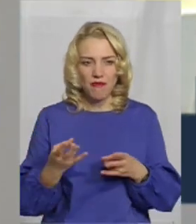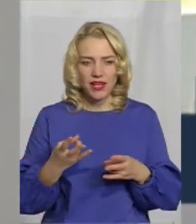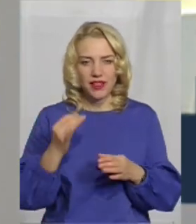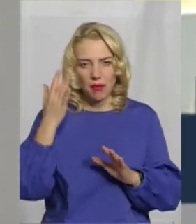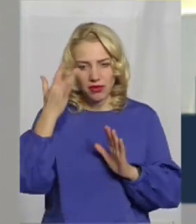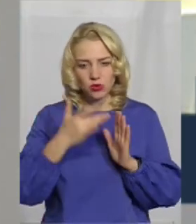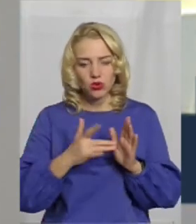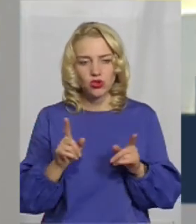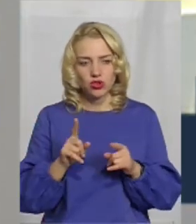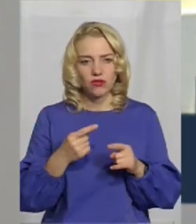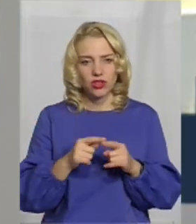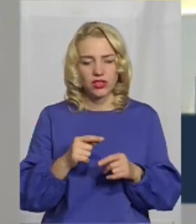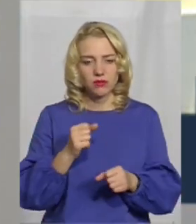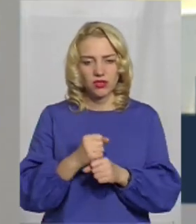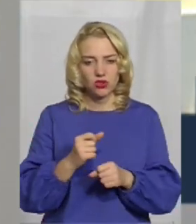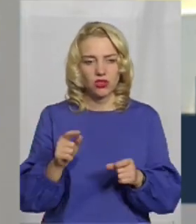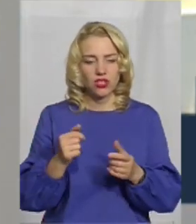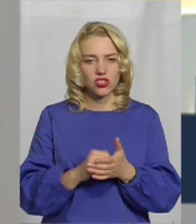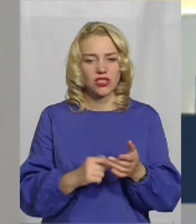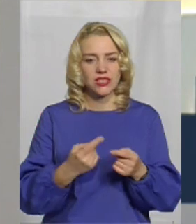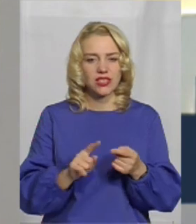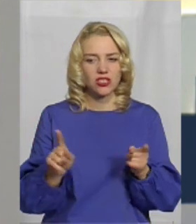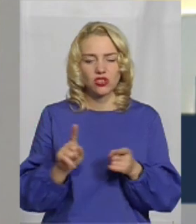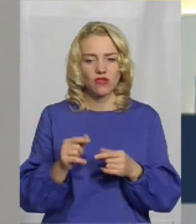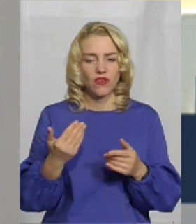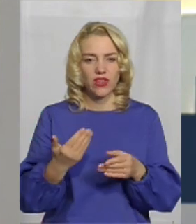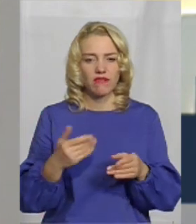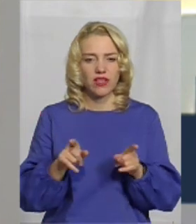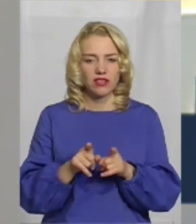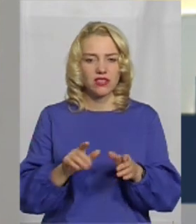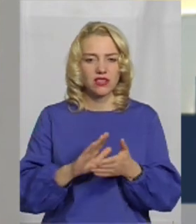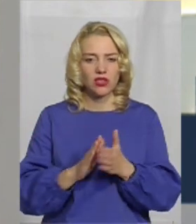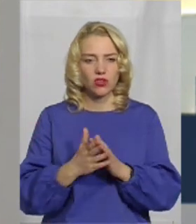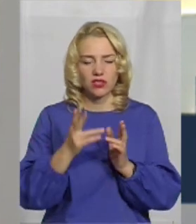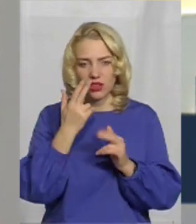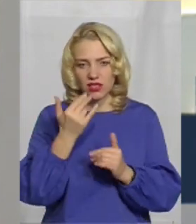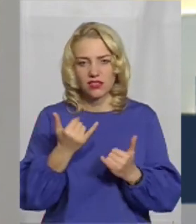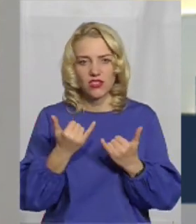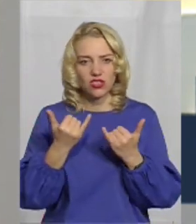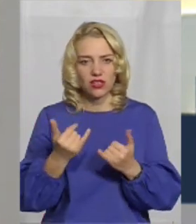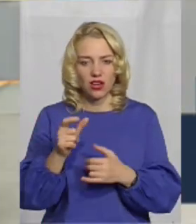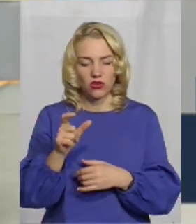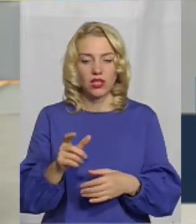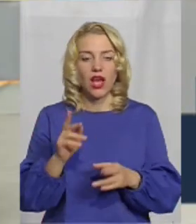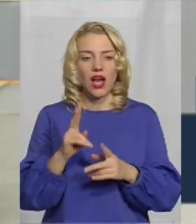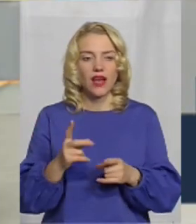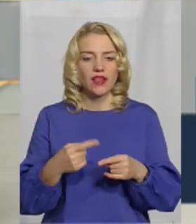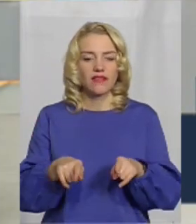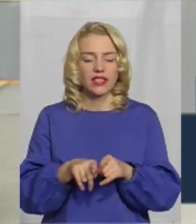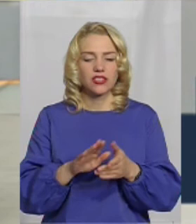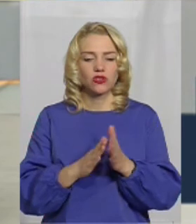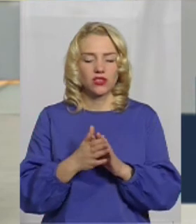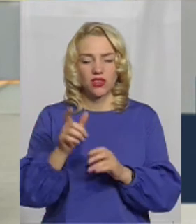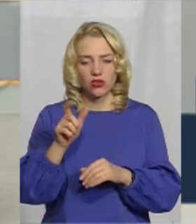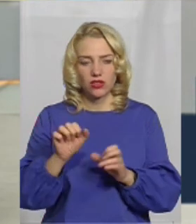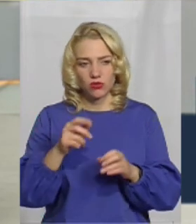мету те, що вони спрацюють через те, що вони в такій ситуації дуже незвичні людини. Але як в такій ситуації людина може